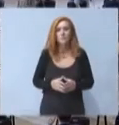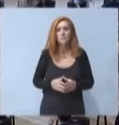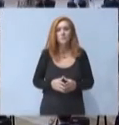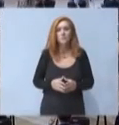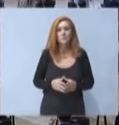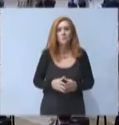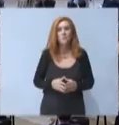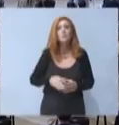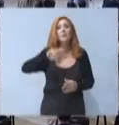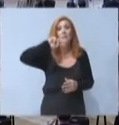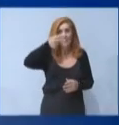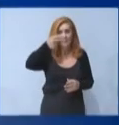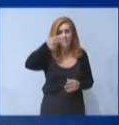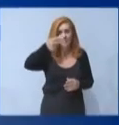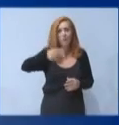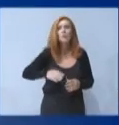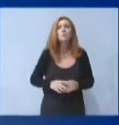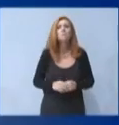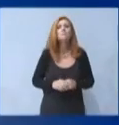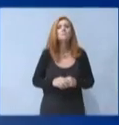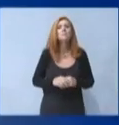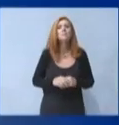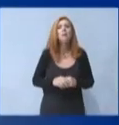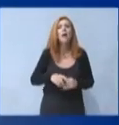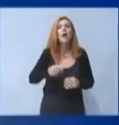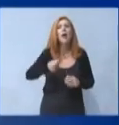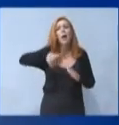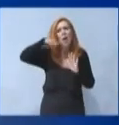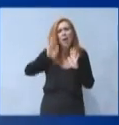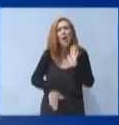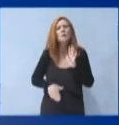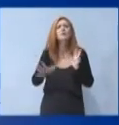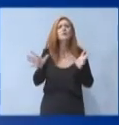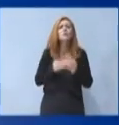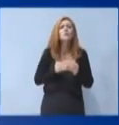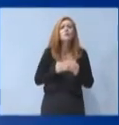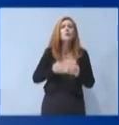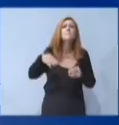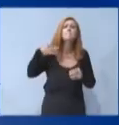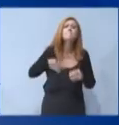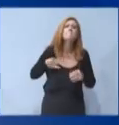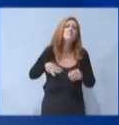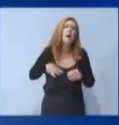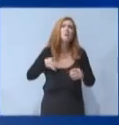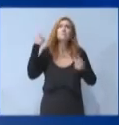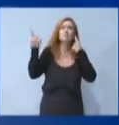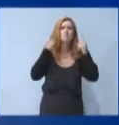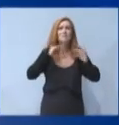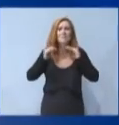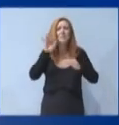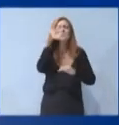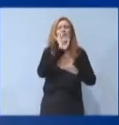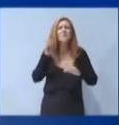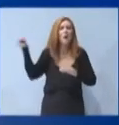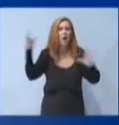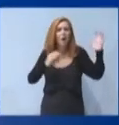Δεύτερον, καθιερώνουμε υπερεκπτώσεις για πράσινες και ψηφιακές επενδύσεις. Τρίτον,